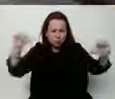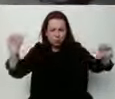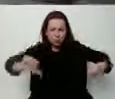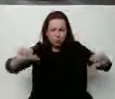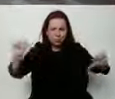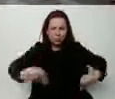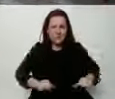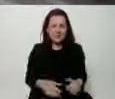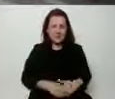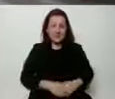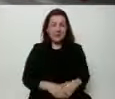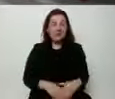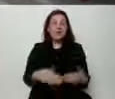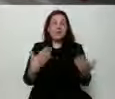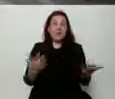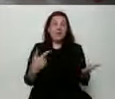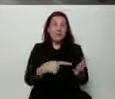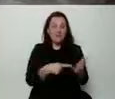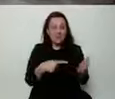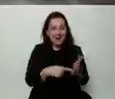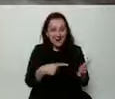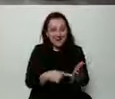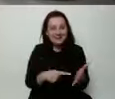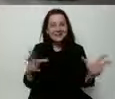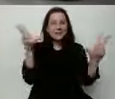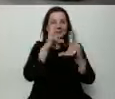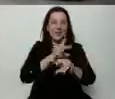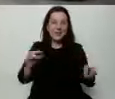I właśnie, szanowni państwo,